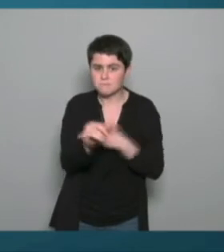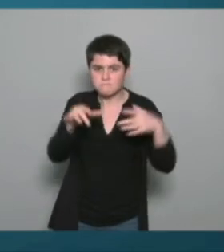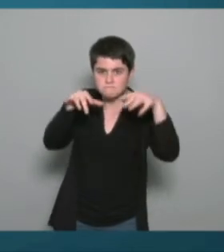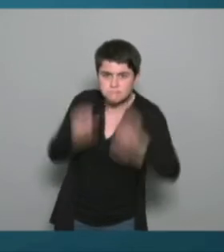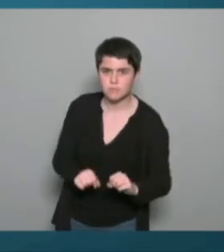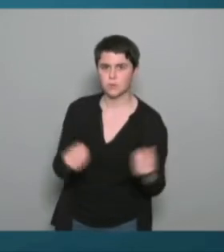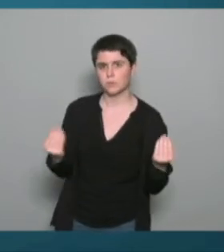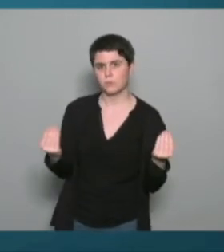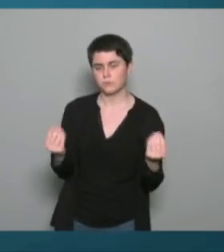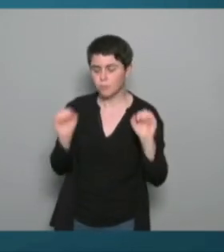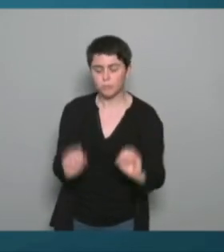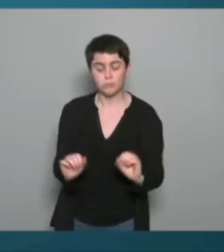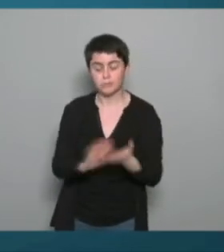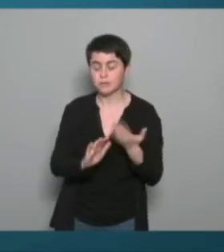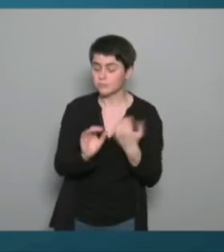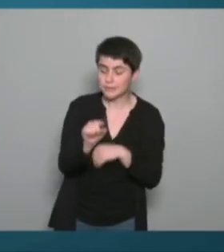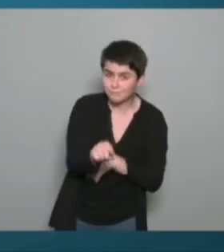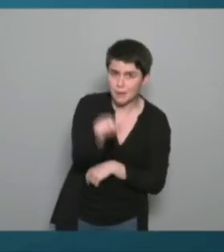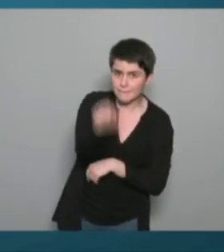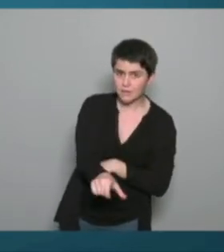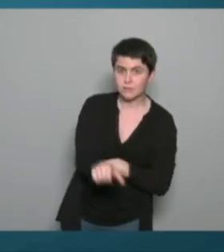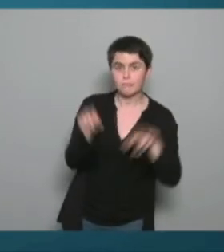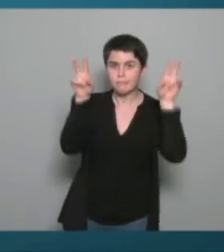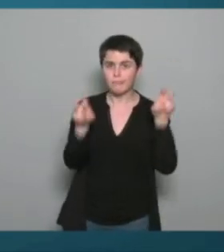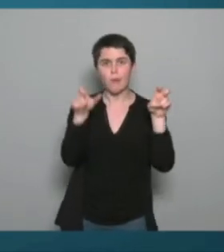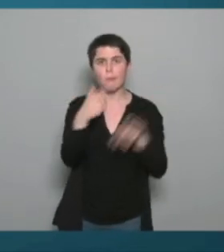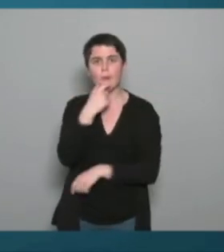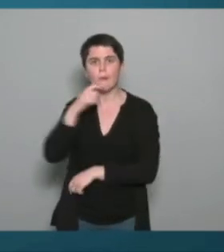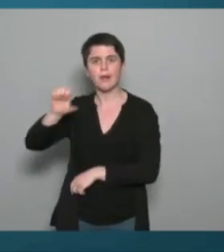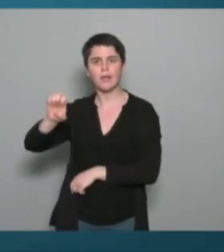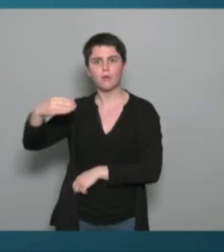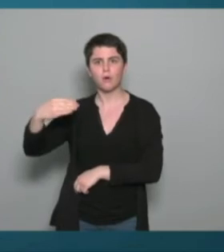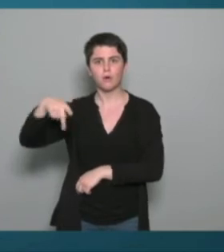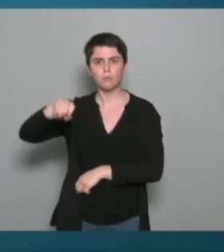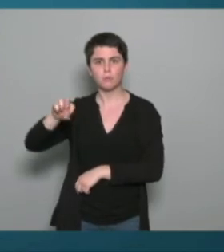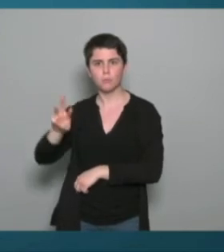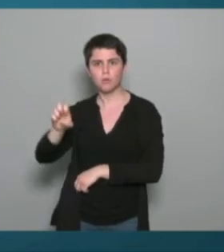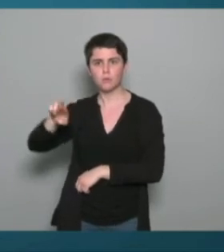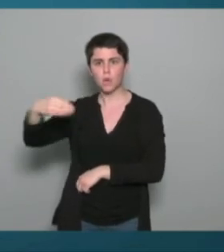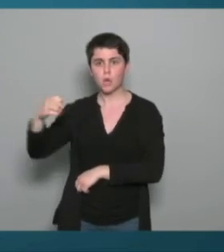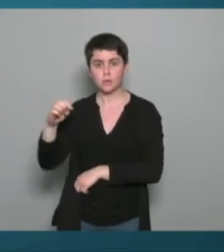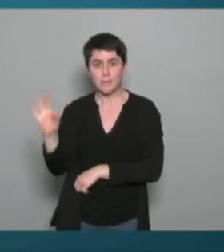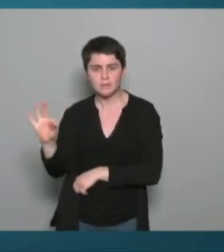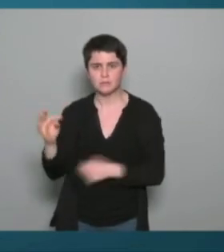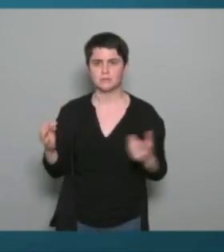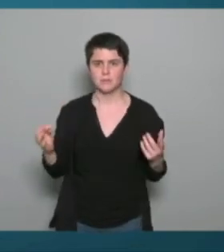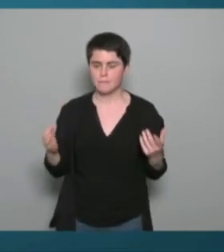mais il y a ces deux éléments c'est qu'à un moment donné on peut effectivement guider il y des techniques aujourd'hui qui font qu'on peut essayer d'enclencher le déclic et